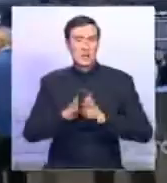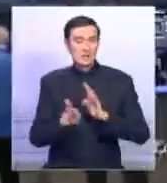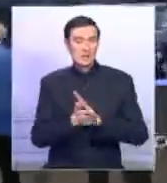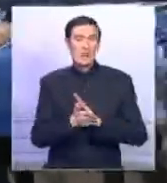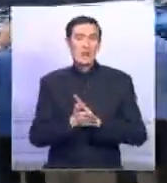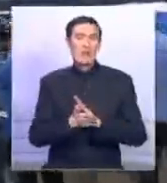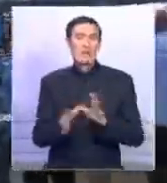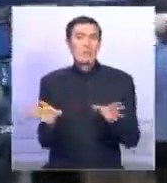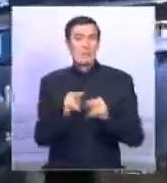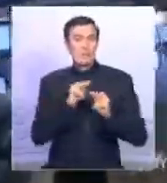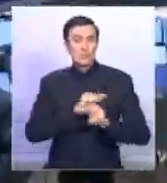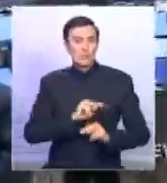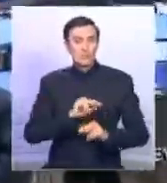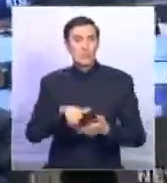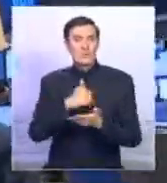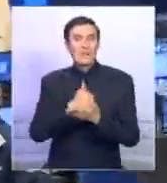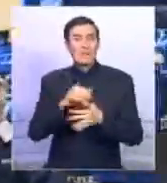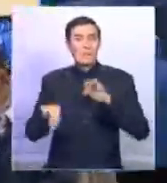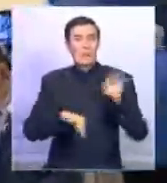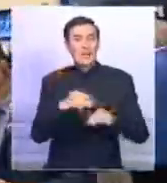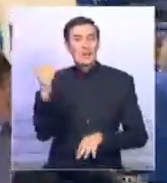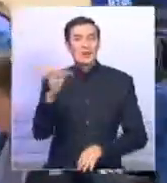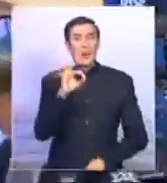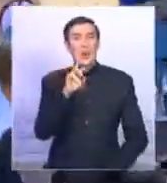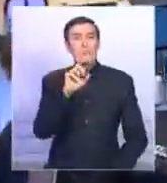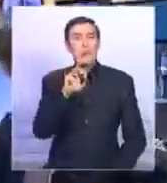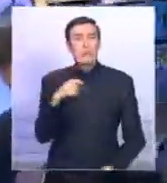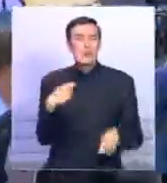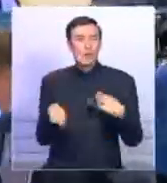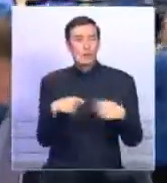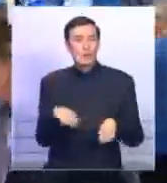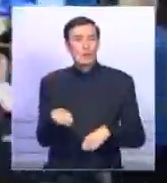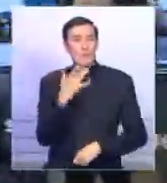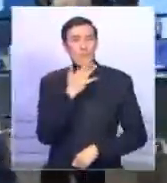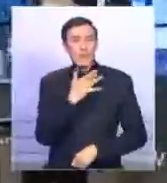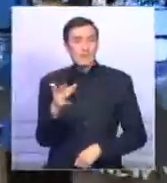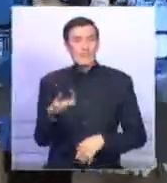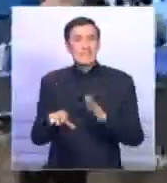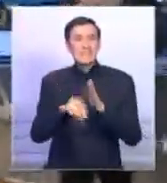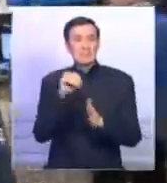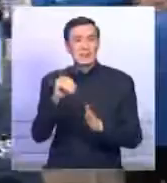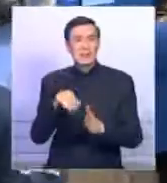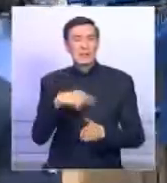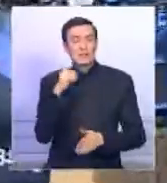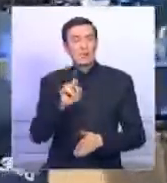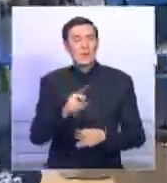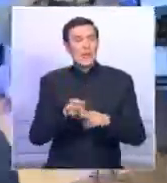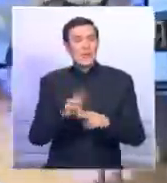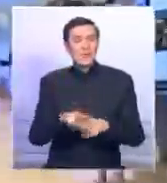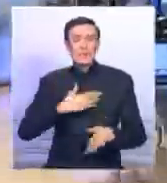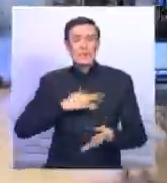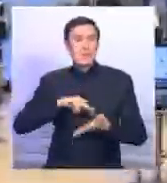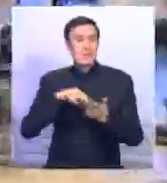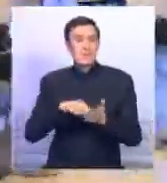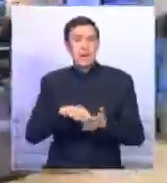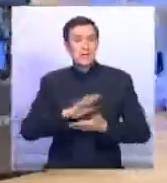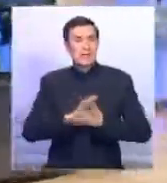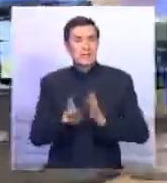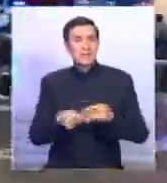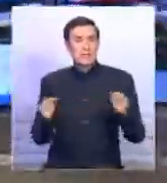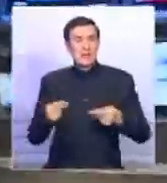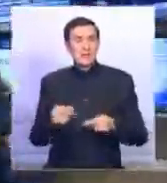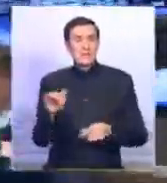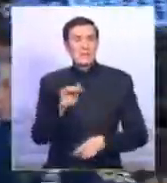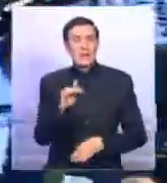по Тихоокеанскому партнерству, главному проекту Барака Обама в области торговой политики. Избранный президент утверждает, что этот факт, заключенный в